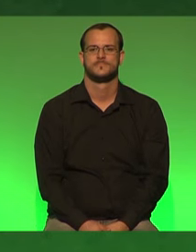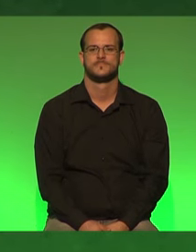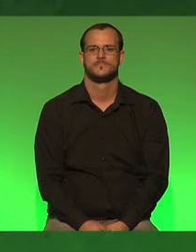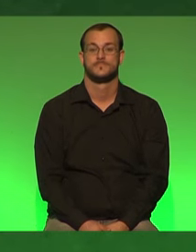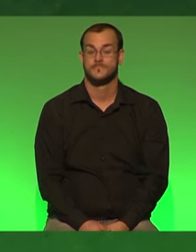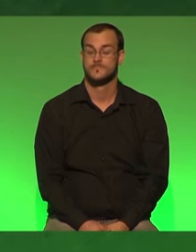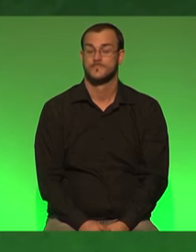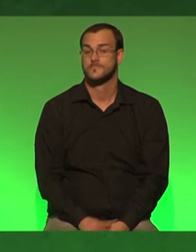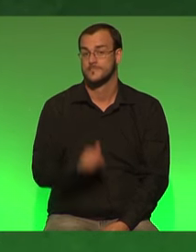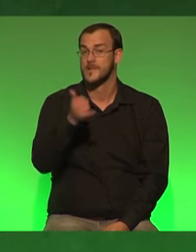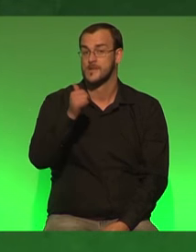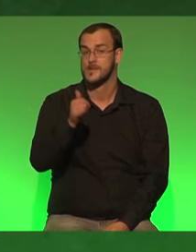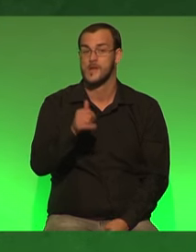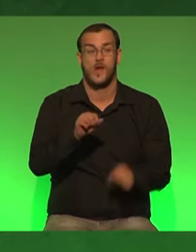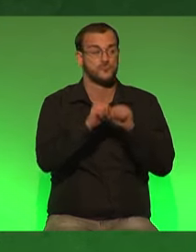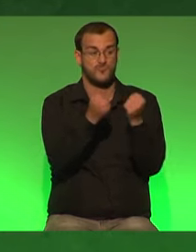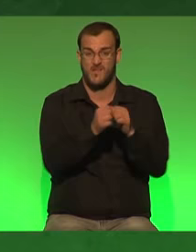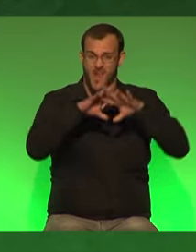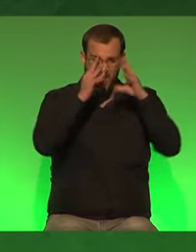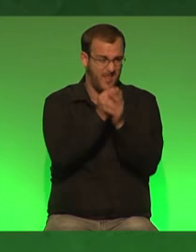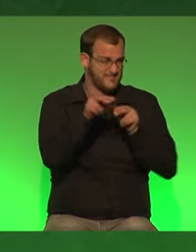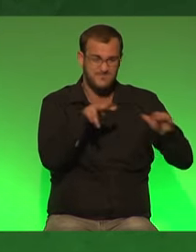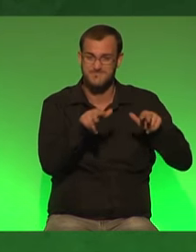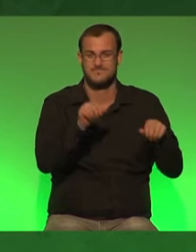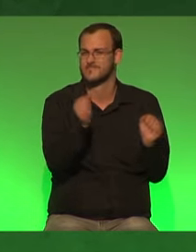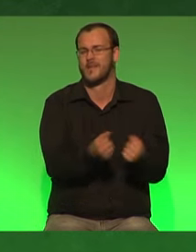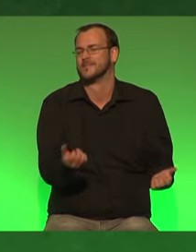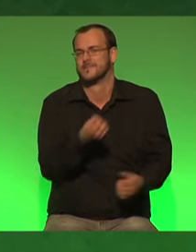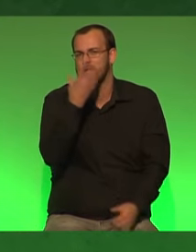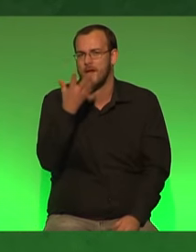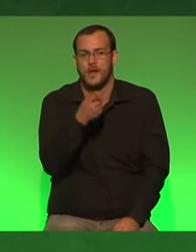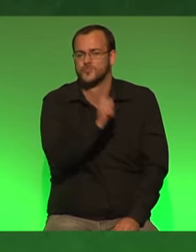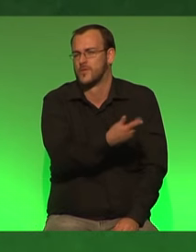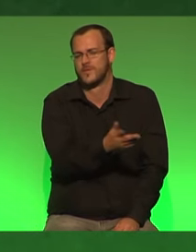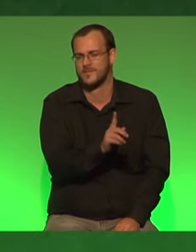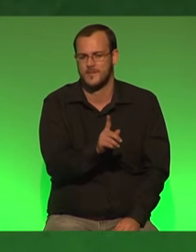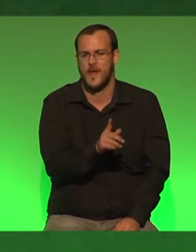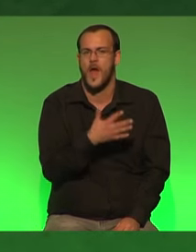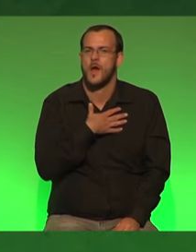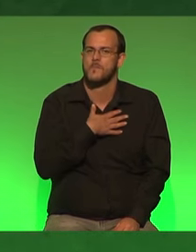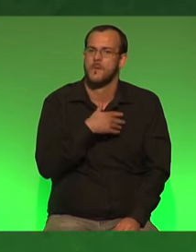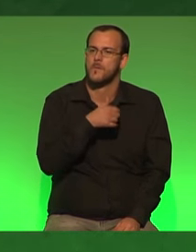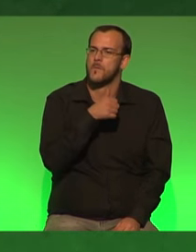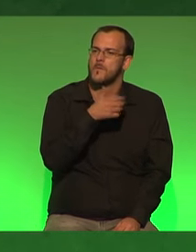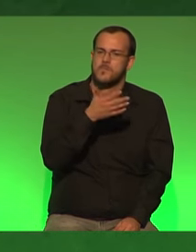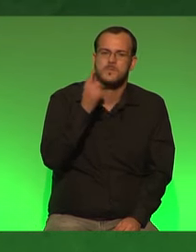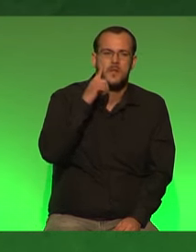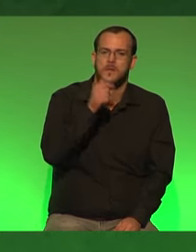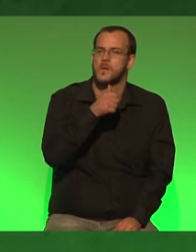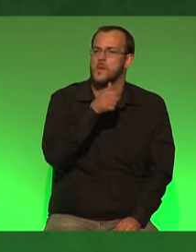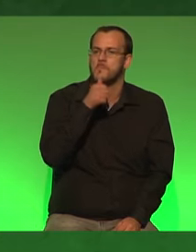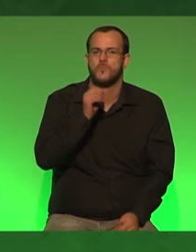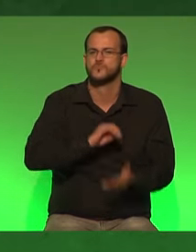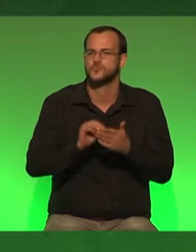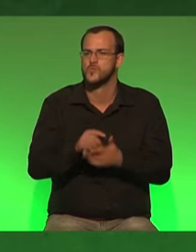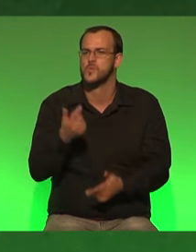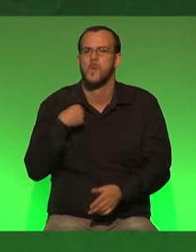ja der staat kann nicht alles regeln und das soll er auch nicht aber geht meinem berufskollegs oder erinnert euch mal wie die bahnhöfe